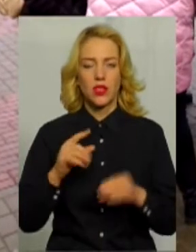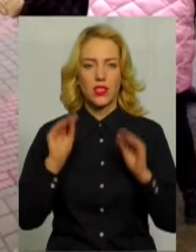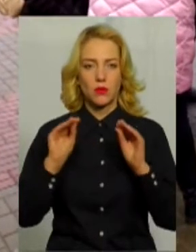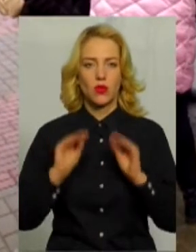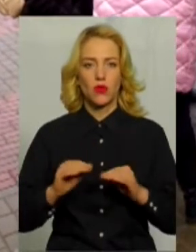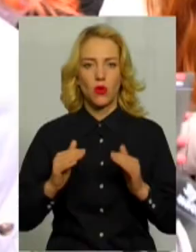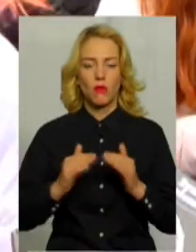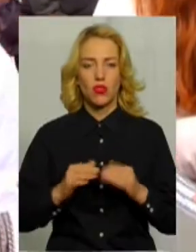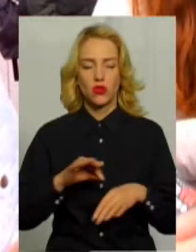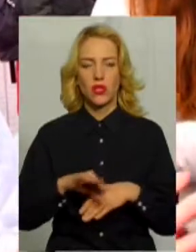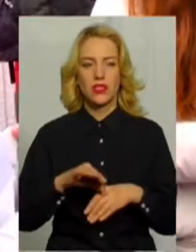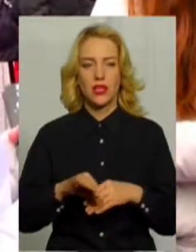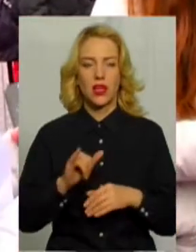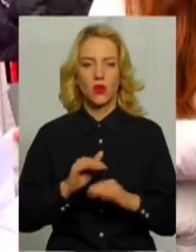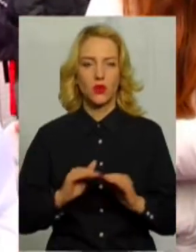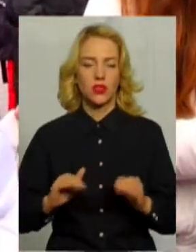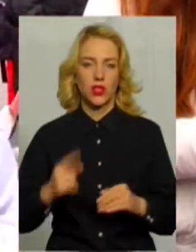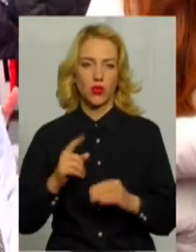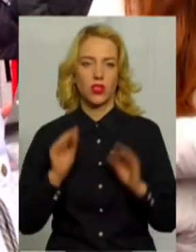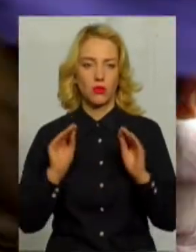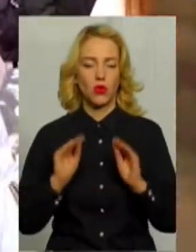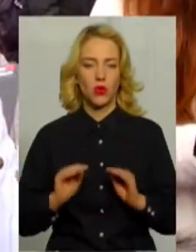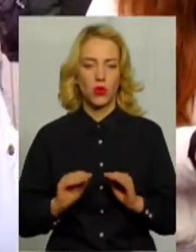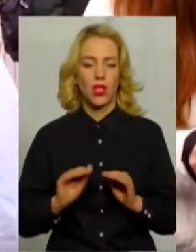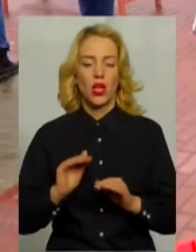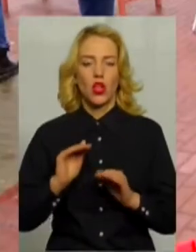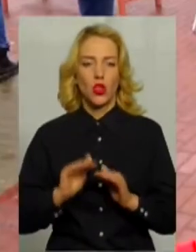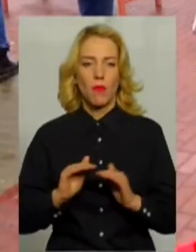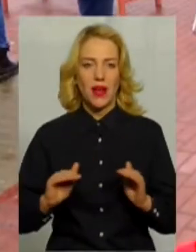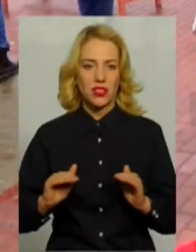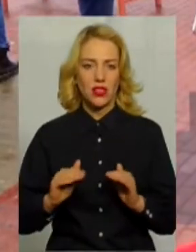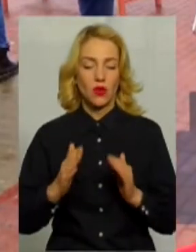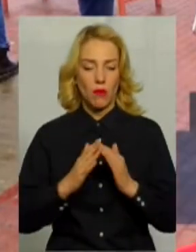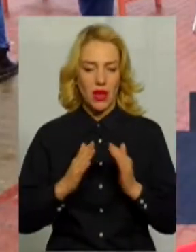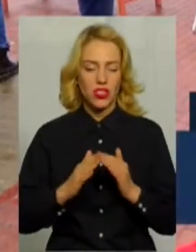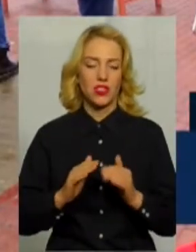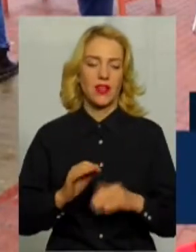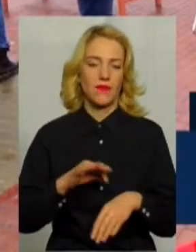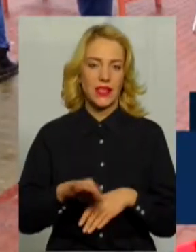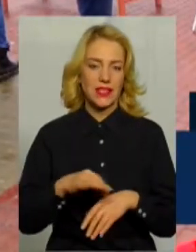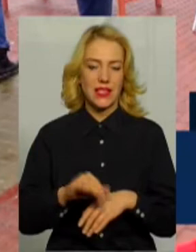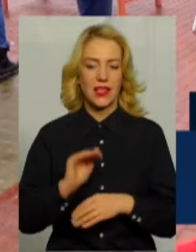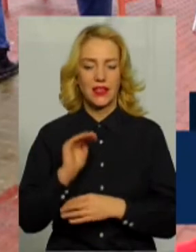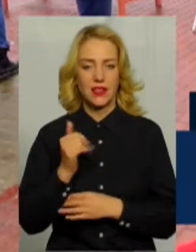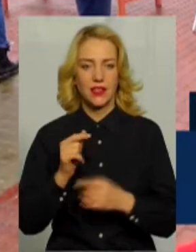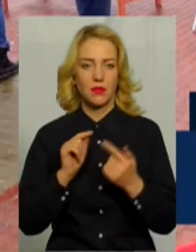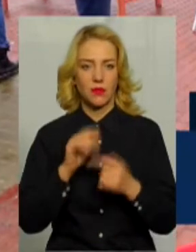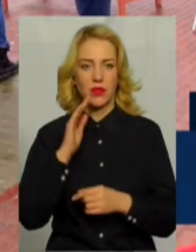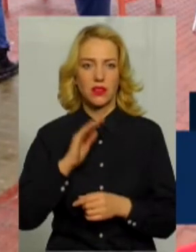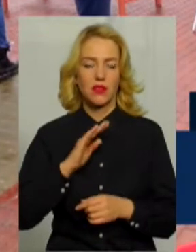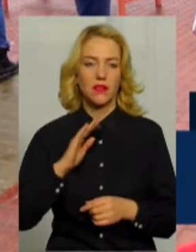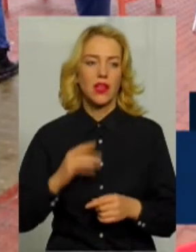насилля відносно дітей та один адмінпротокол домашнє насилля дитини над батьками. На облік в поліції в ювенальній превенції це